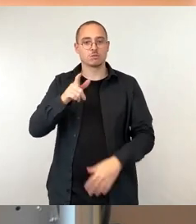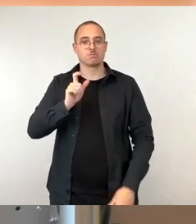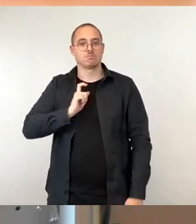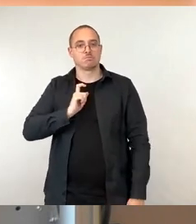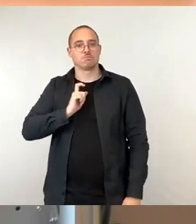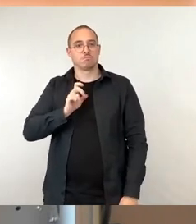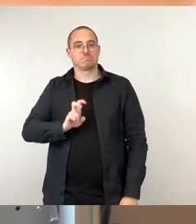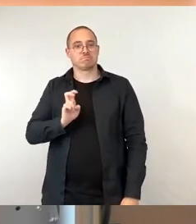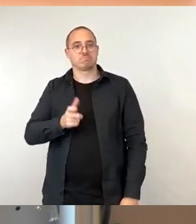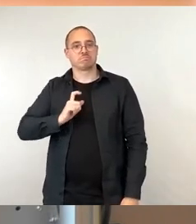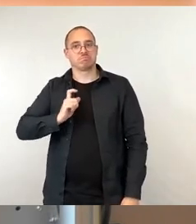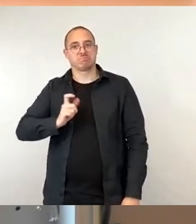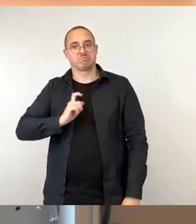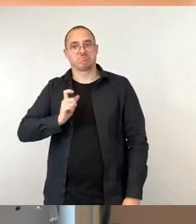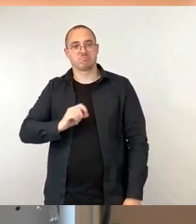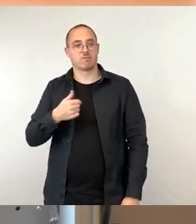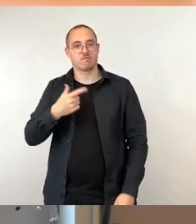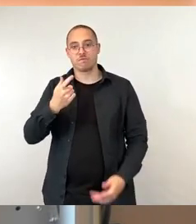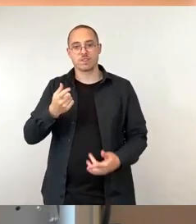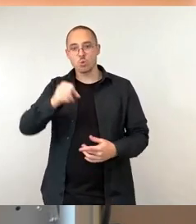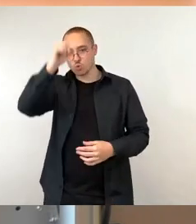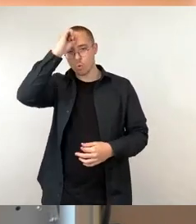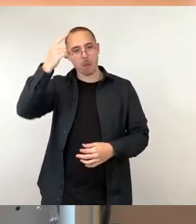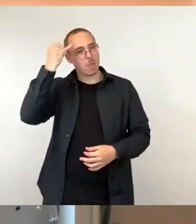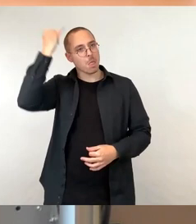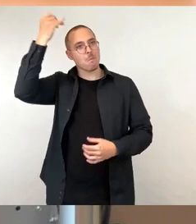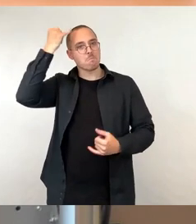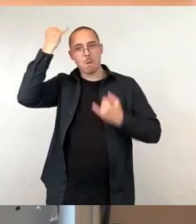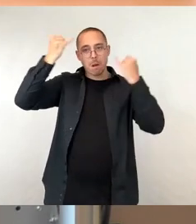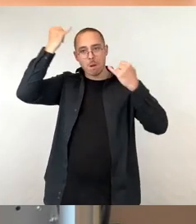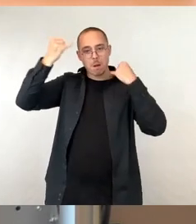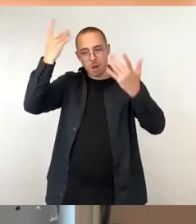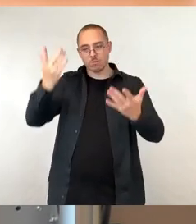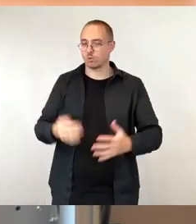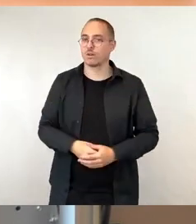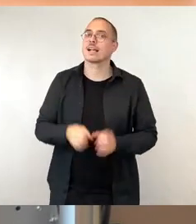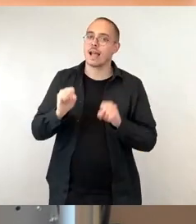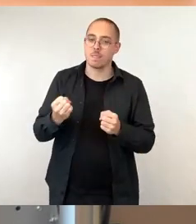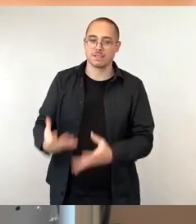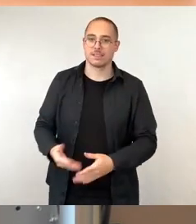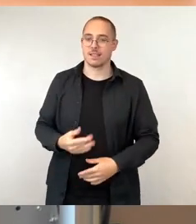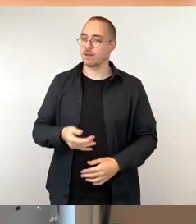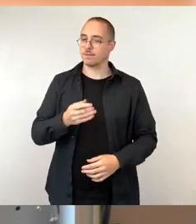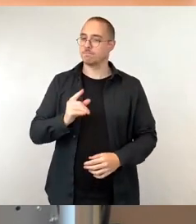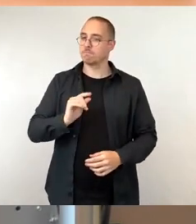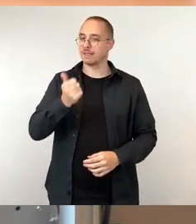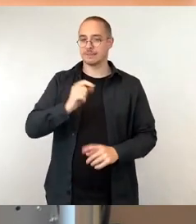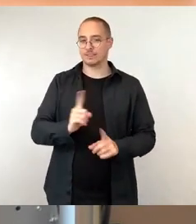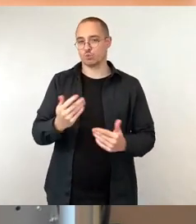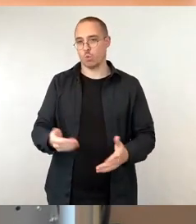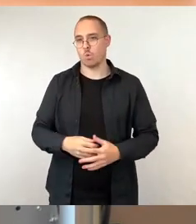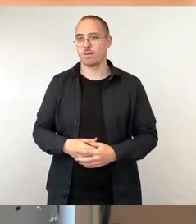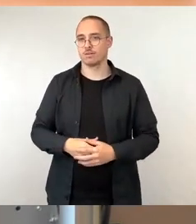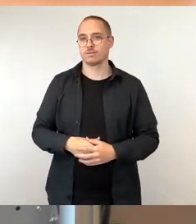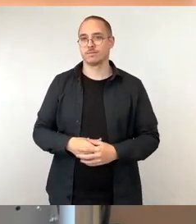Da kann man sich drüber wundern. Aber sowas kann halt passieren. Sondern die bekommen eine verantwortungsvolle Tätigkeit. Und solange die